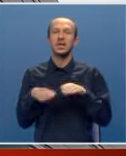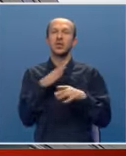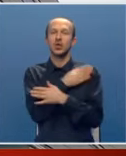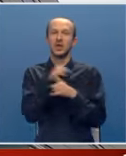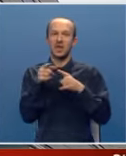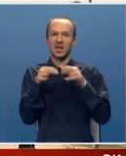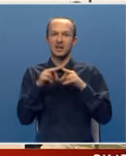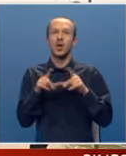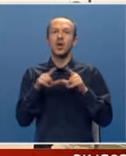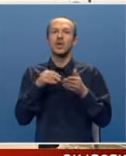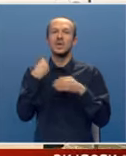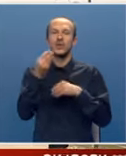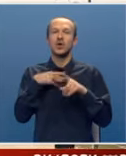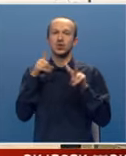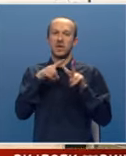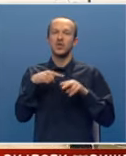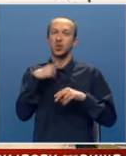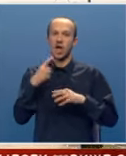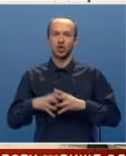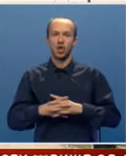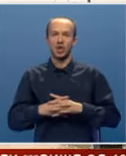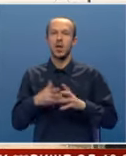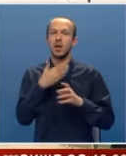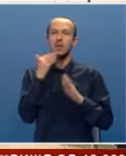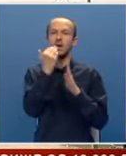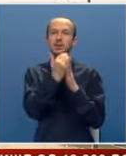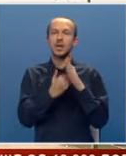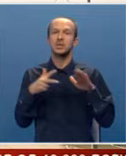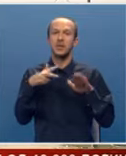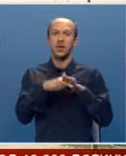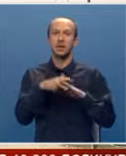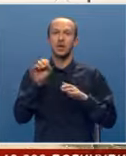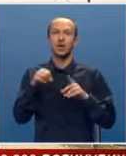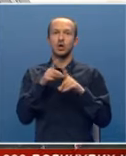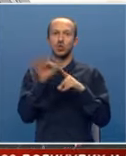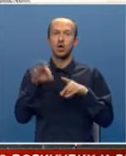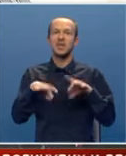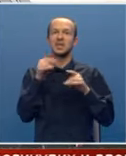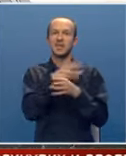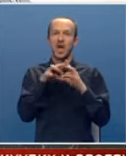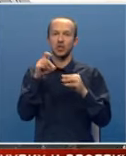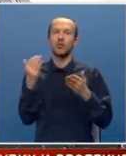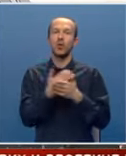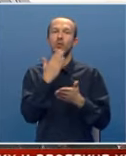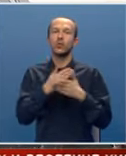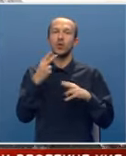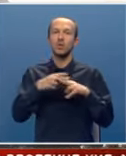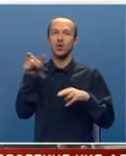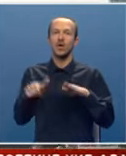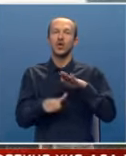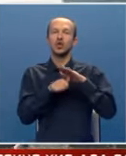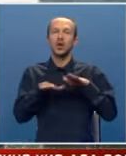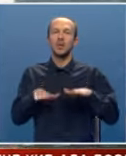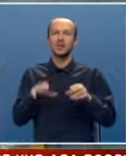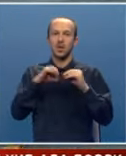Zorante Geltije u izjavi za našu televiziju kaže da nema zahvonskih prepreka da Đuvo i Zarić ponovo budu imenovani na čelna